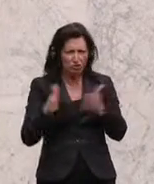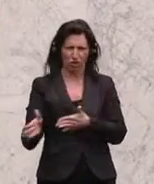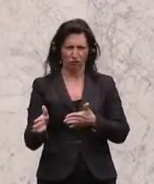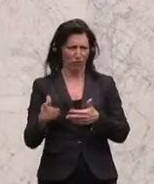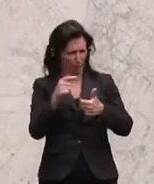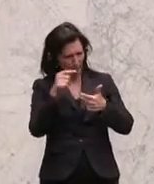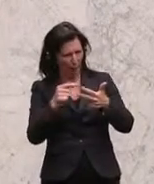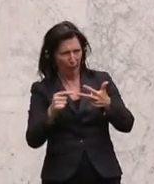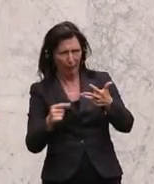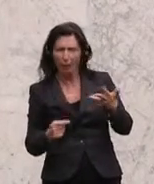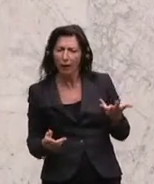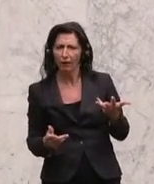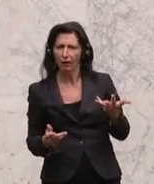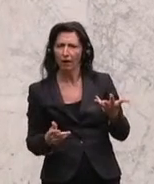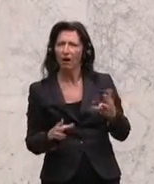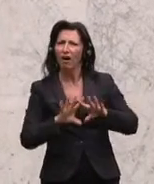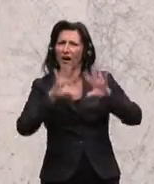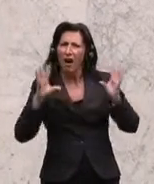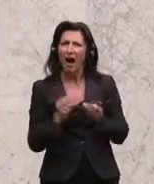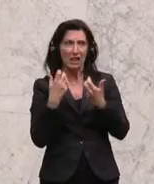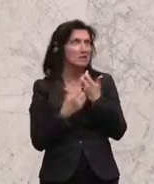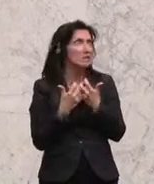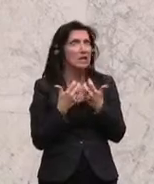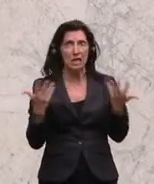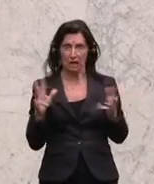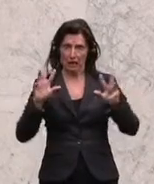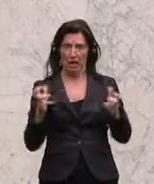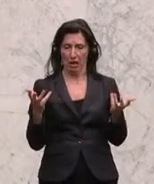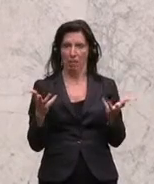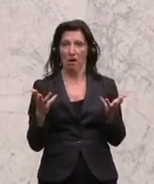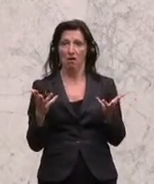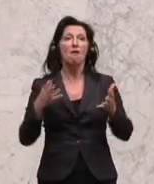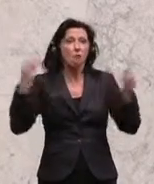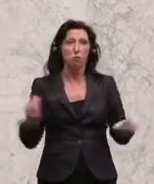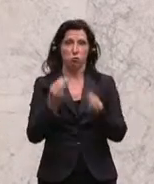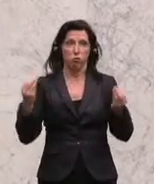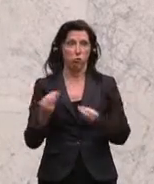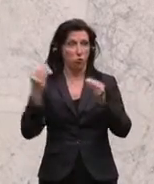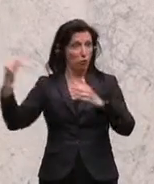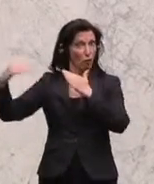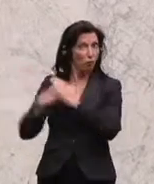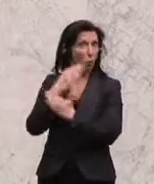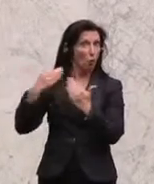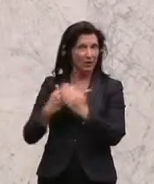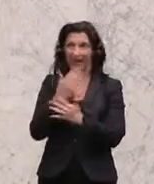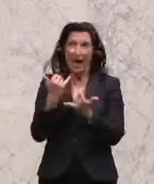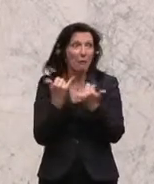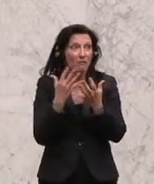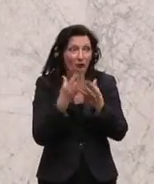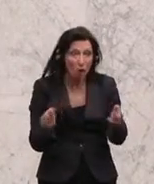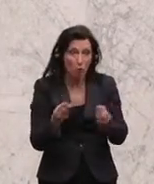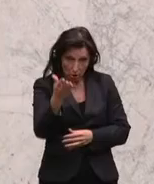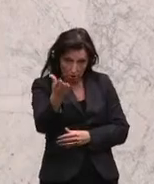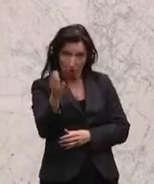all das, was mit den griechischen Auseinandersetzungen zusammenhängt und die zu diesen Wanderungen führen. Was ist die Antwort, was ist Ihre